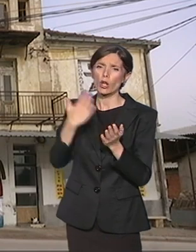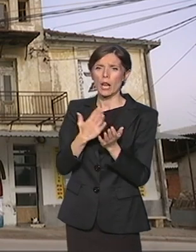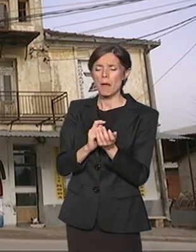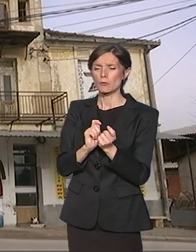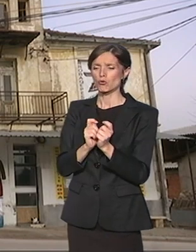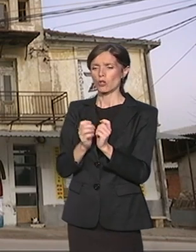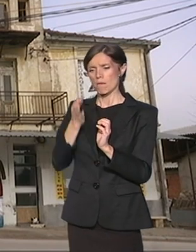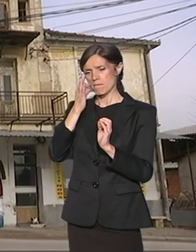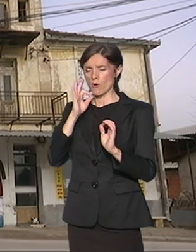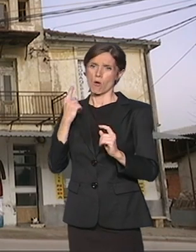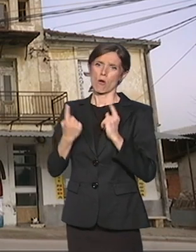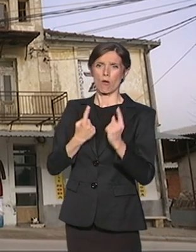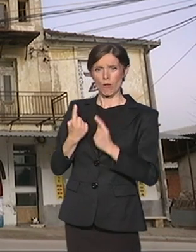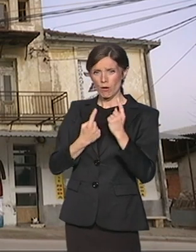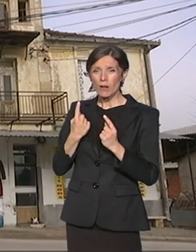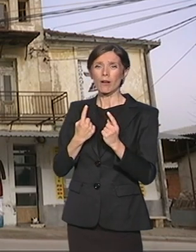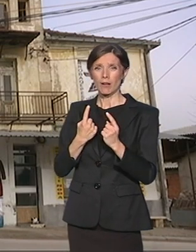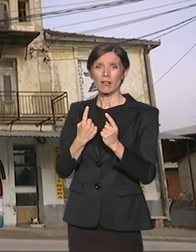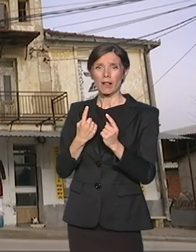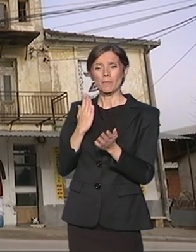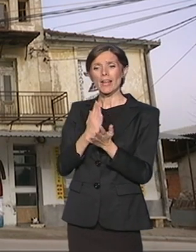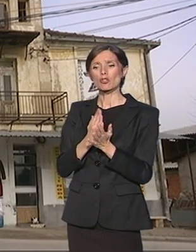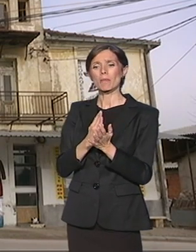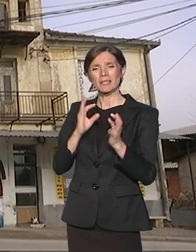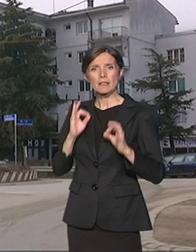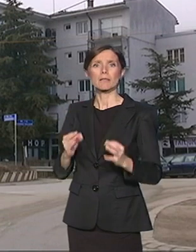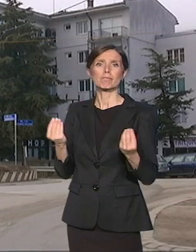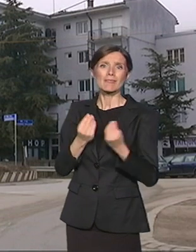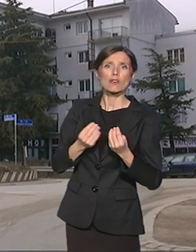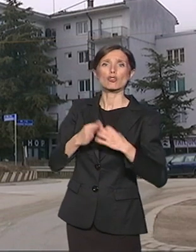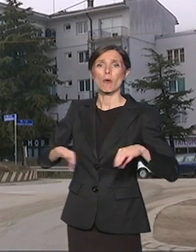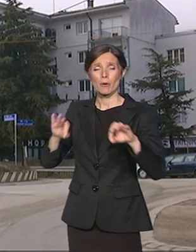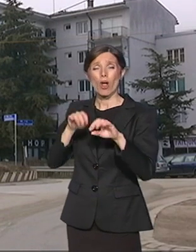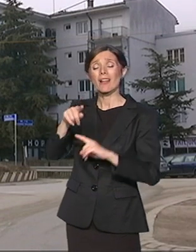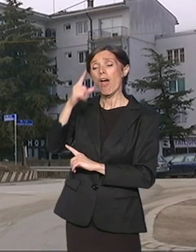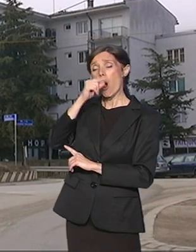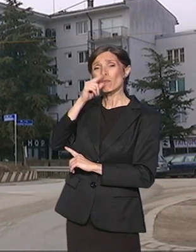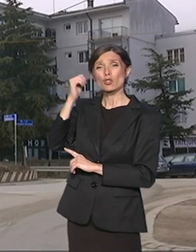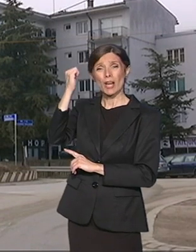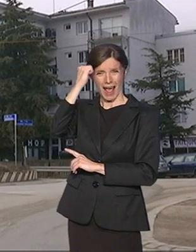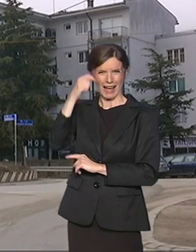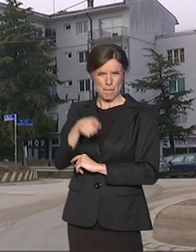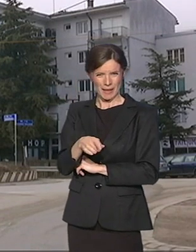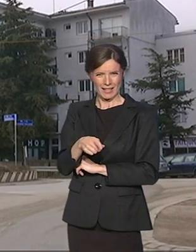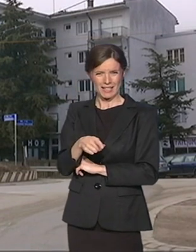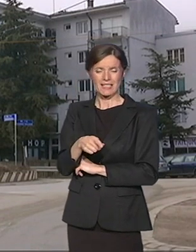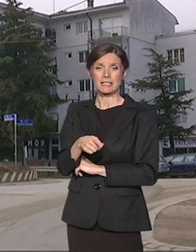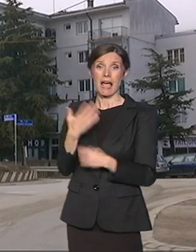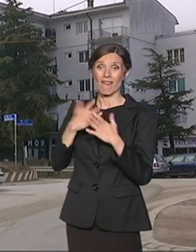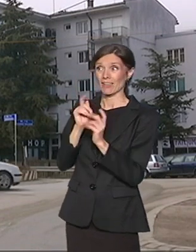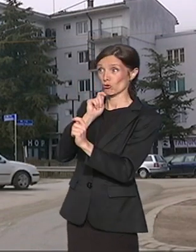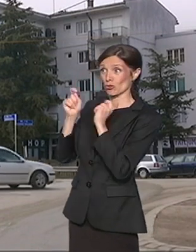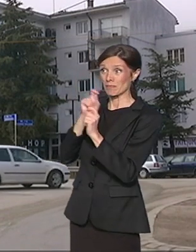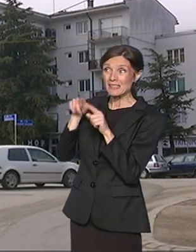se krenuti sa nekim konkretnim projektima. Opština Kamenica već ima već u pregovorima sa